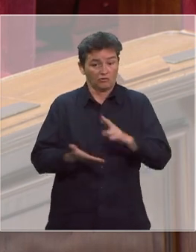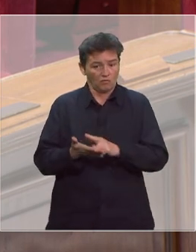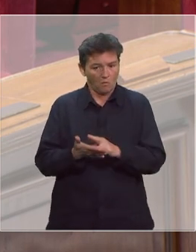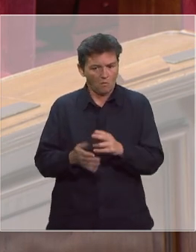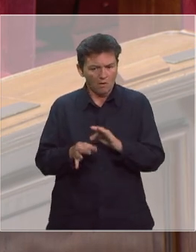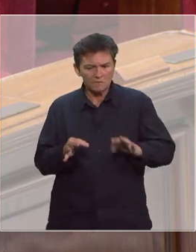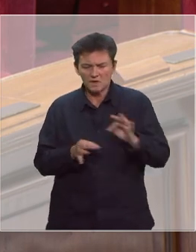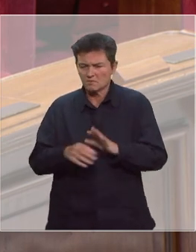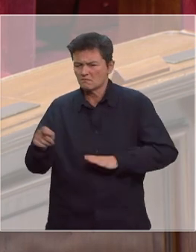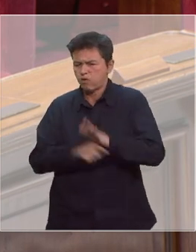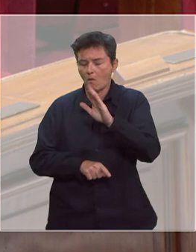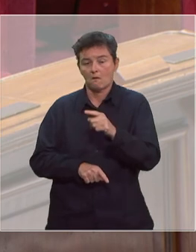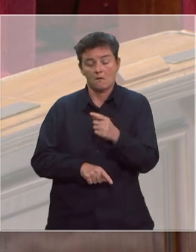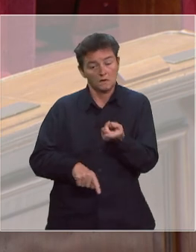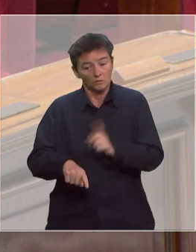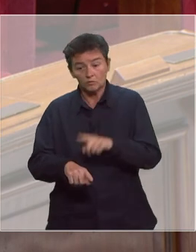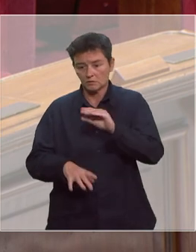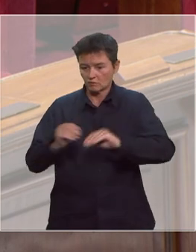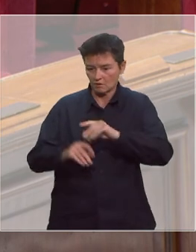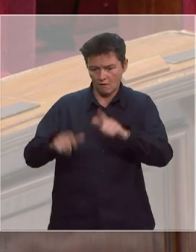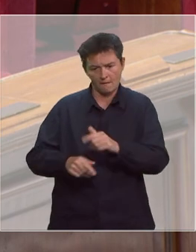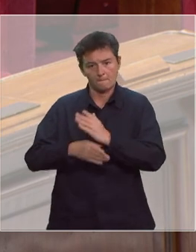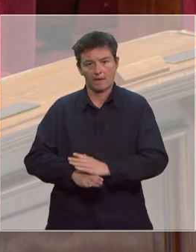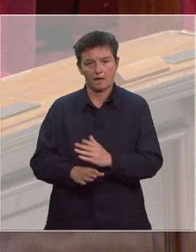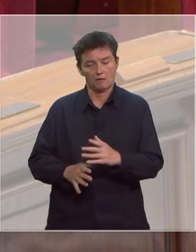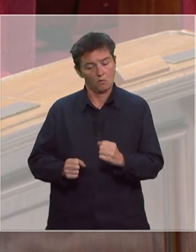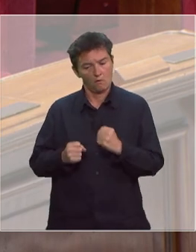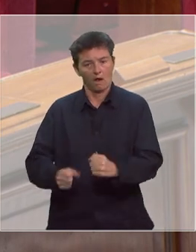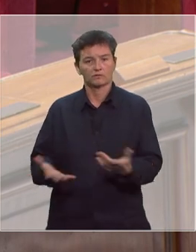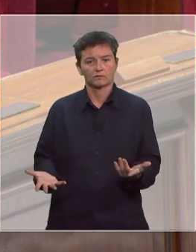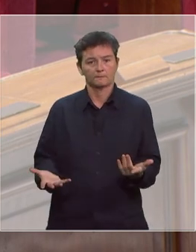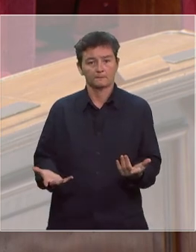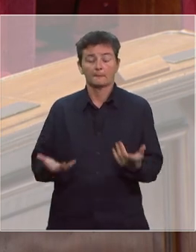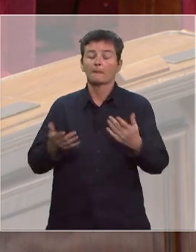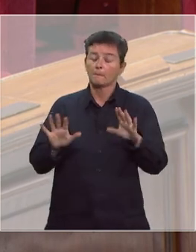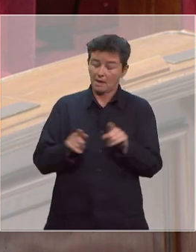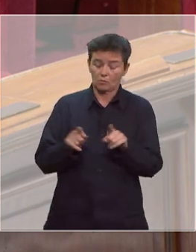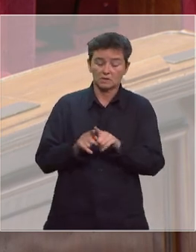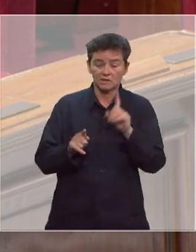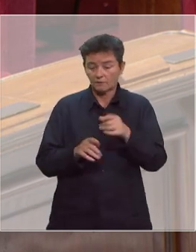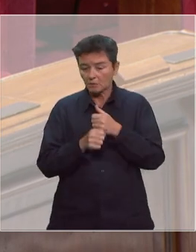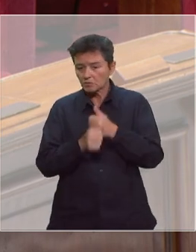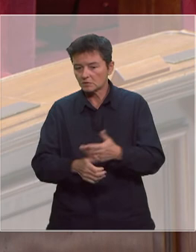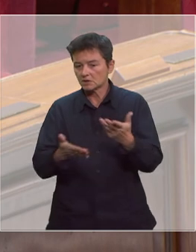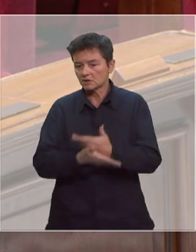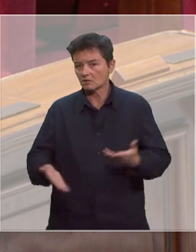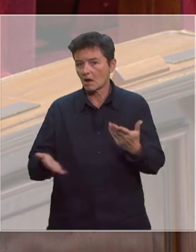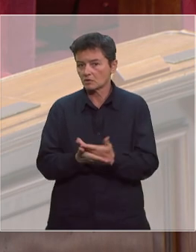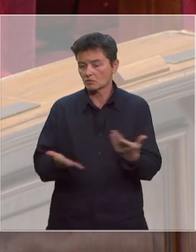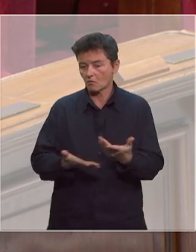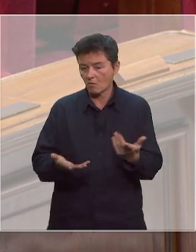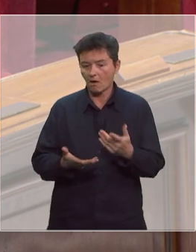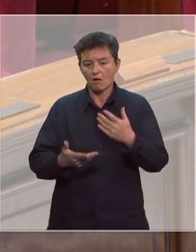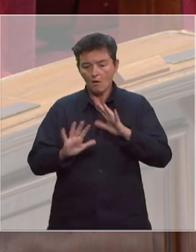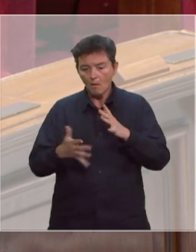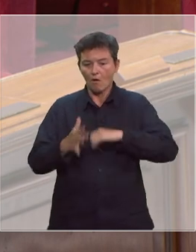et nos soignants font face avec bravoure et courage et tenir aussi compte des tensions et des implications sur l'organisation du parc